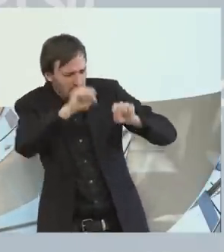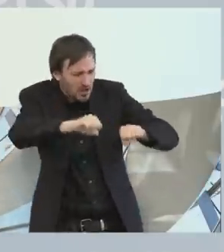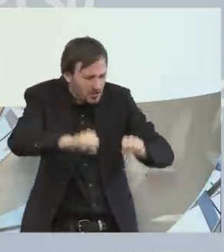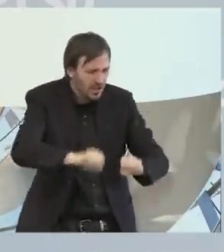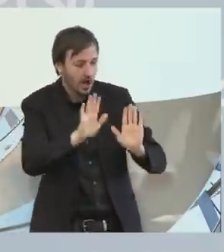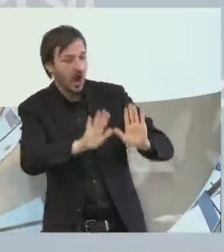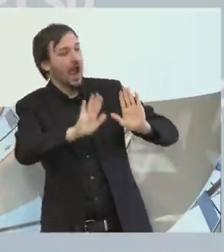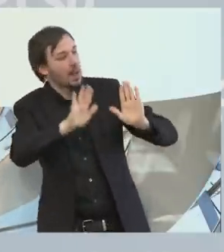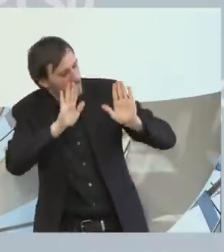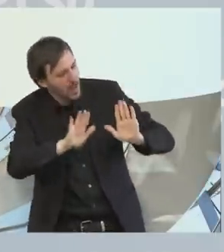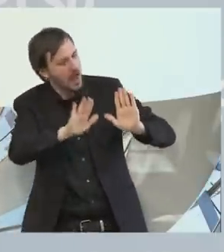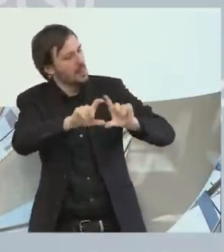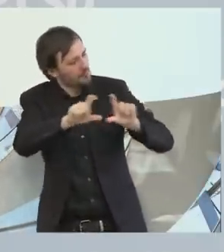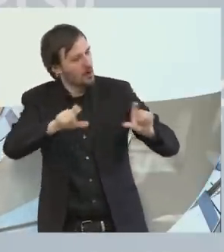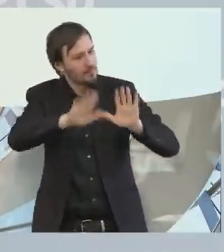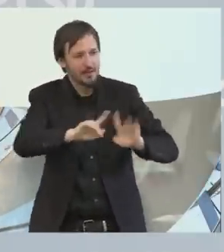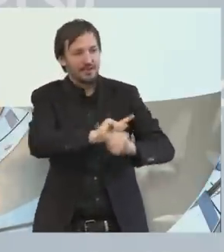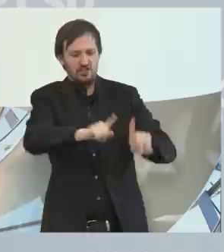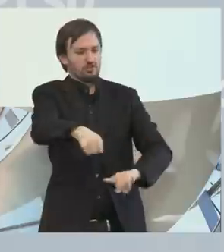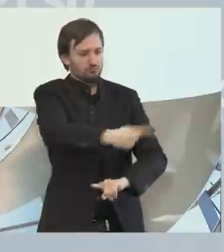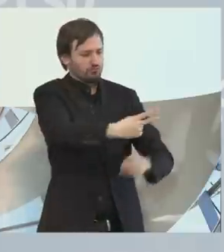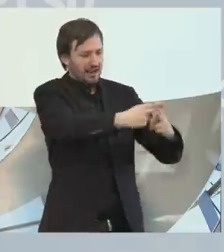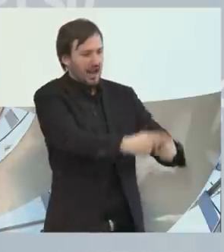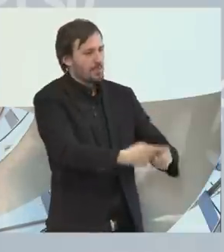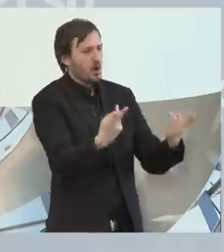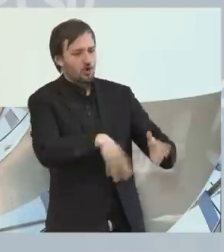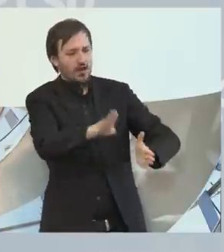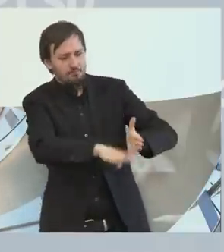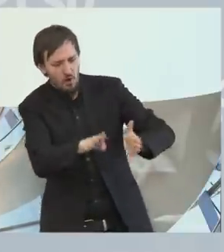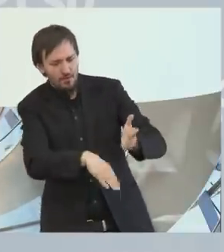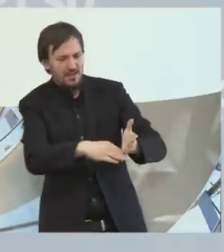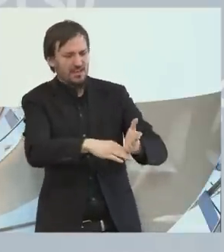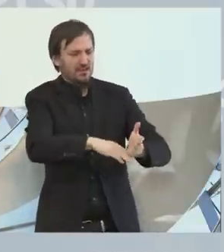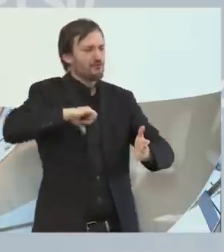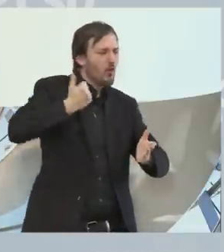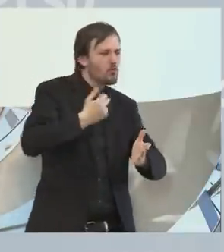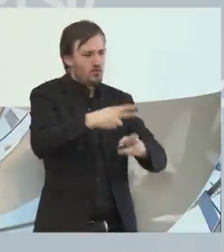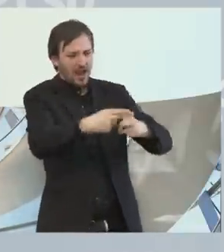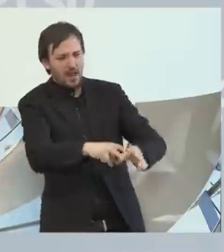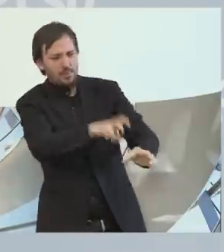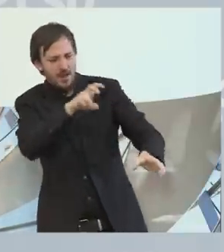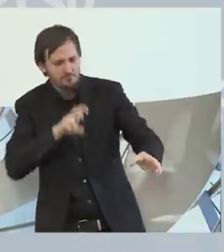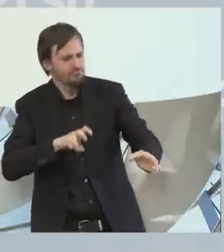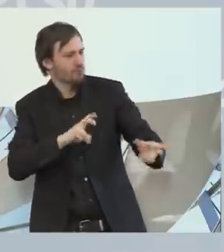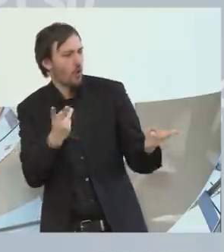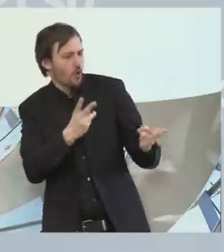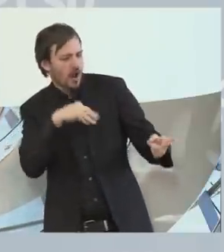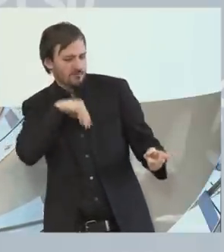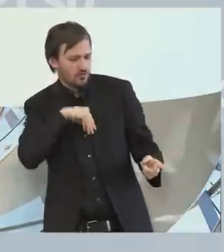Fähigkeiten auch im Unternehmen bleiben und nicht mit Mobbing, Frühverrentung oder in die psychische